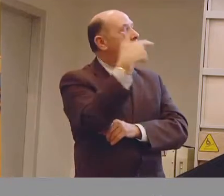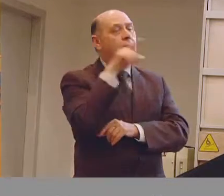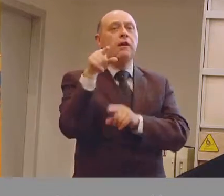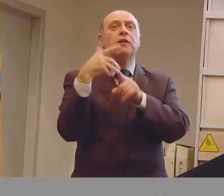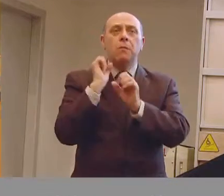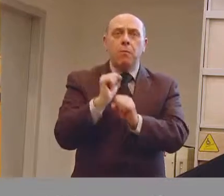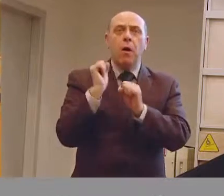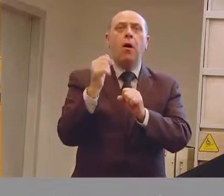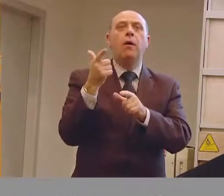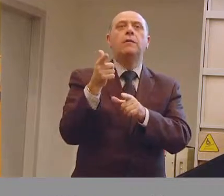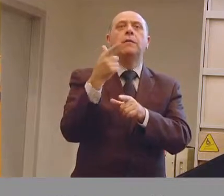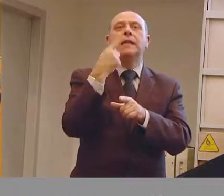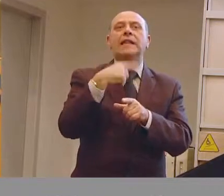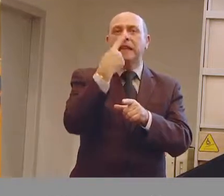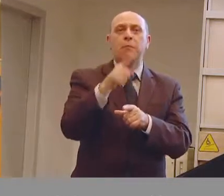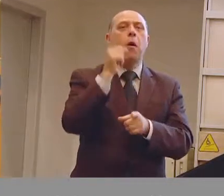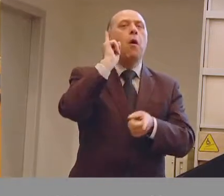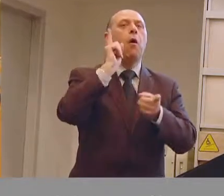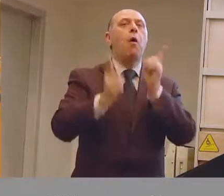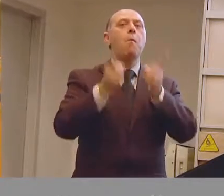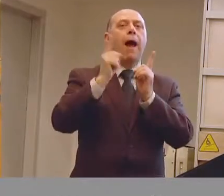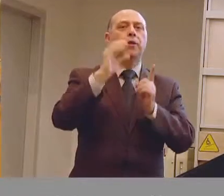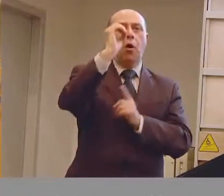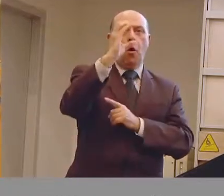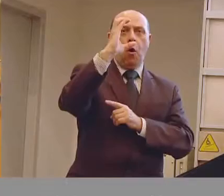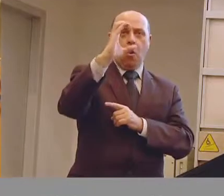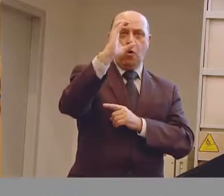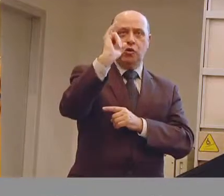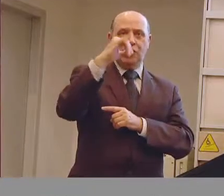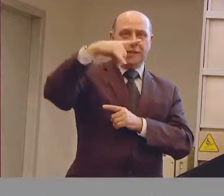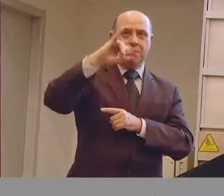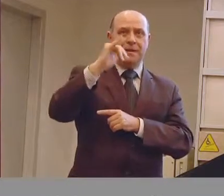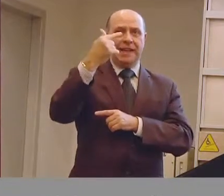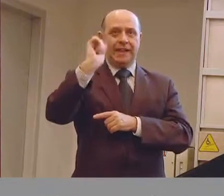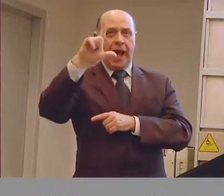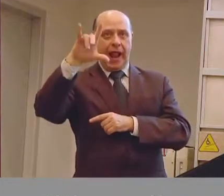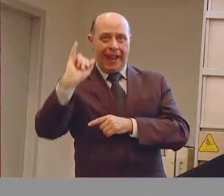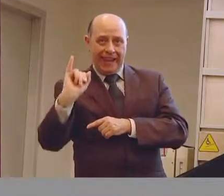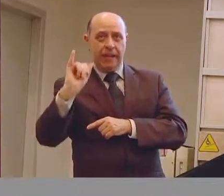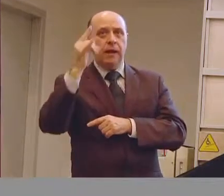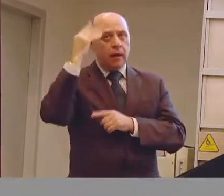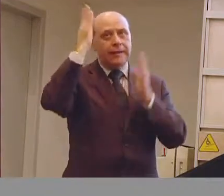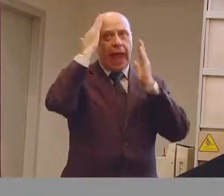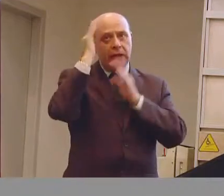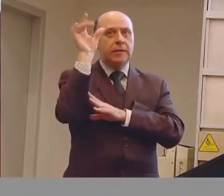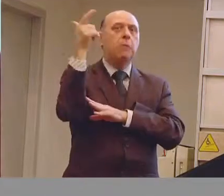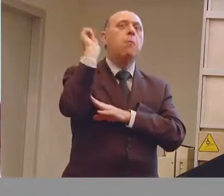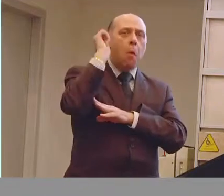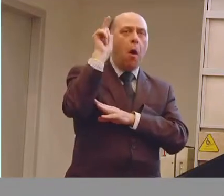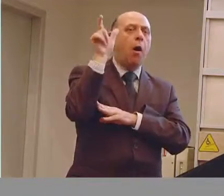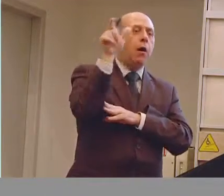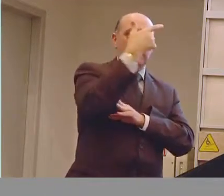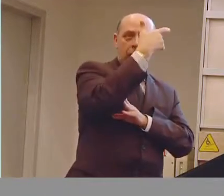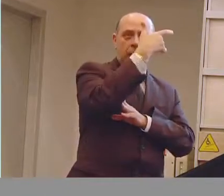occipitali sono gestiti con il capo per cui muovendo la testa leggermente a sinistra, leggermente a destra con dei sensori di